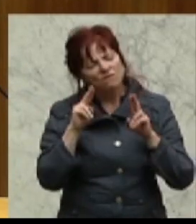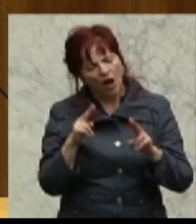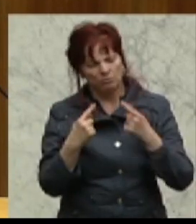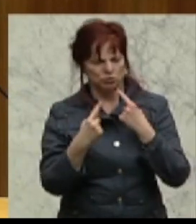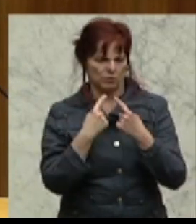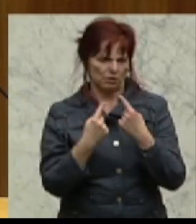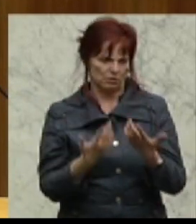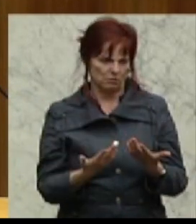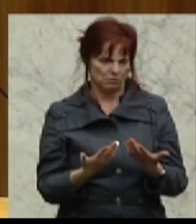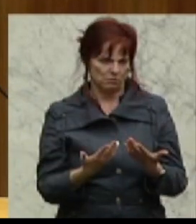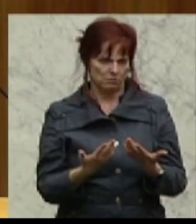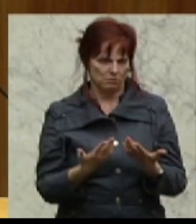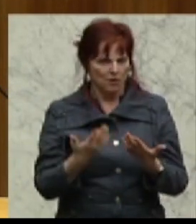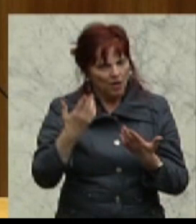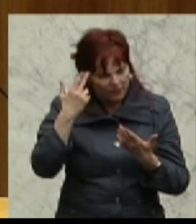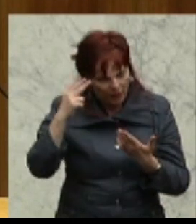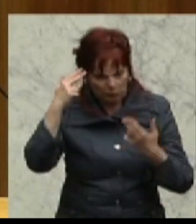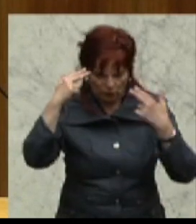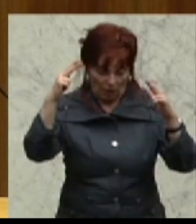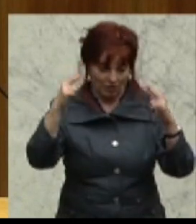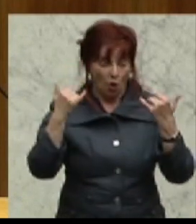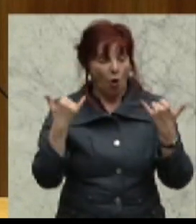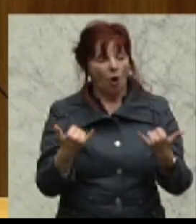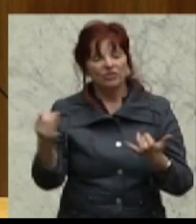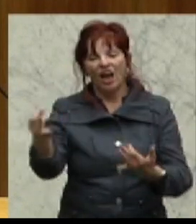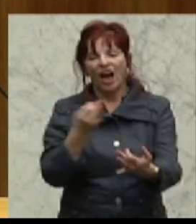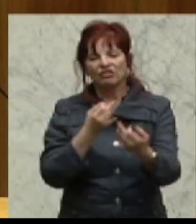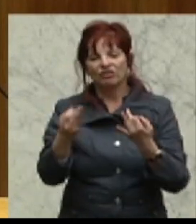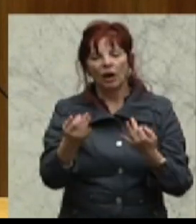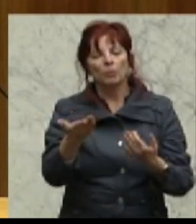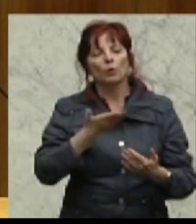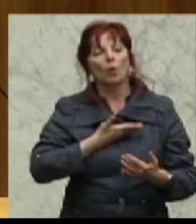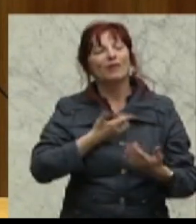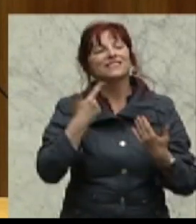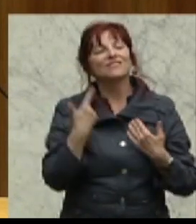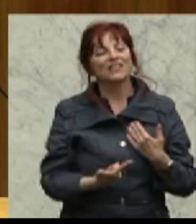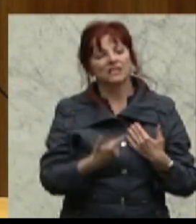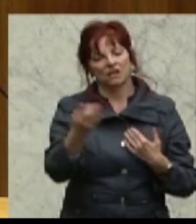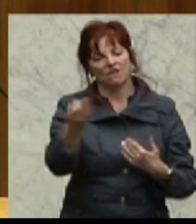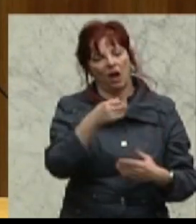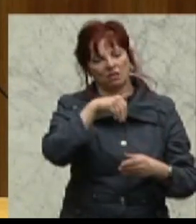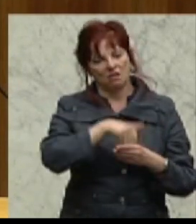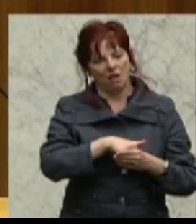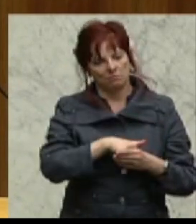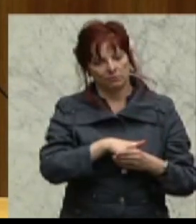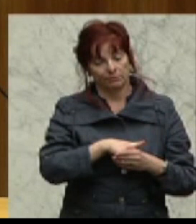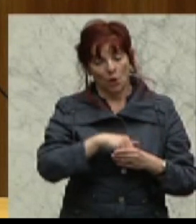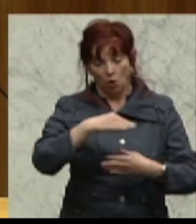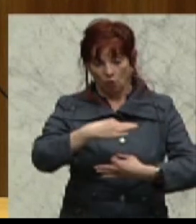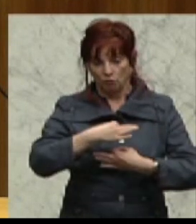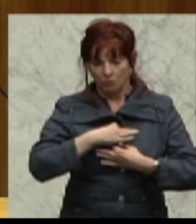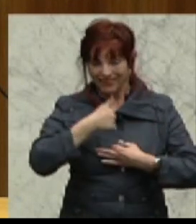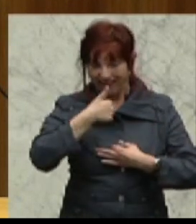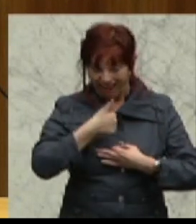wir heute diese Anfrage mit 20 Fragen vorliegen haben, dann stellt sich für mich eine grundsätzliche Frage.